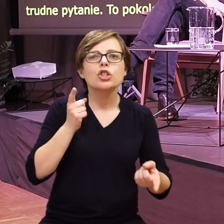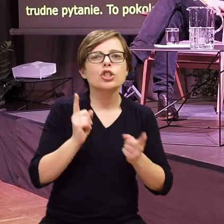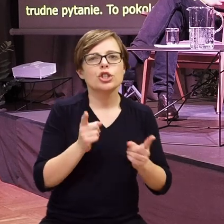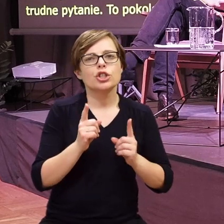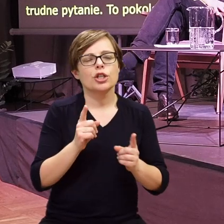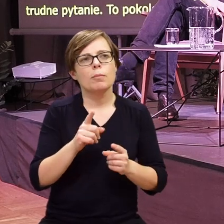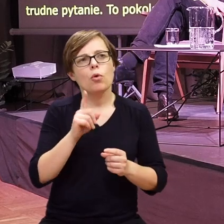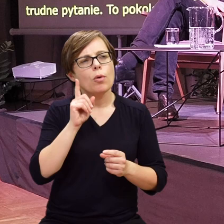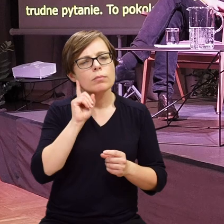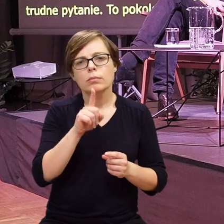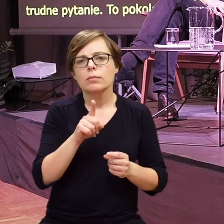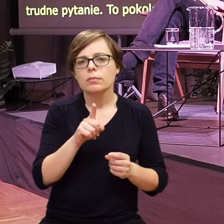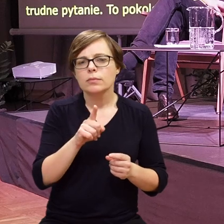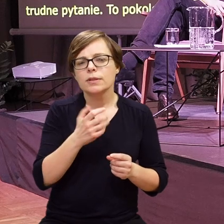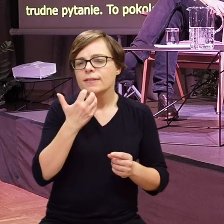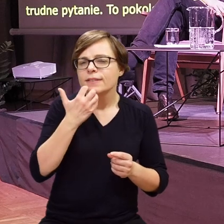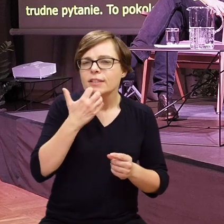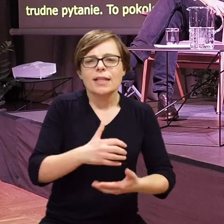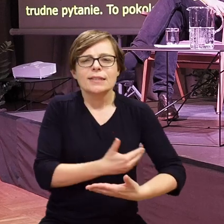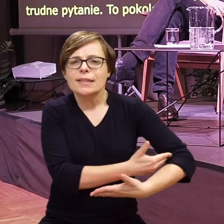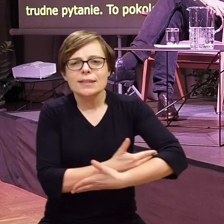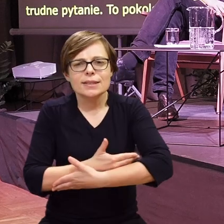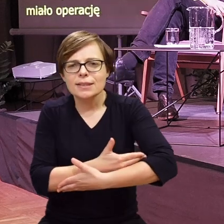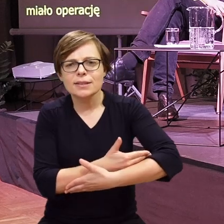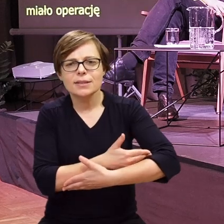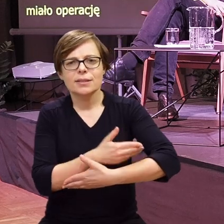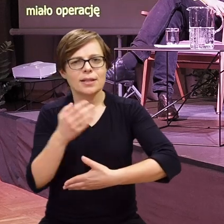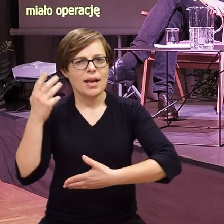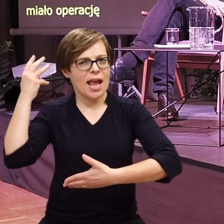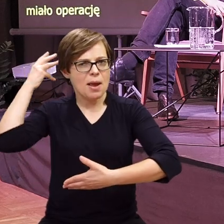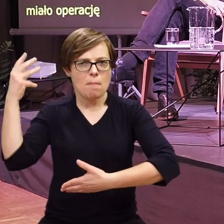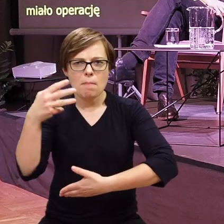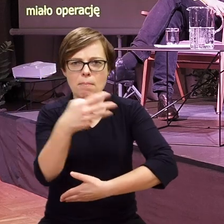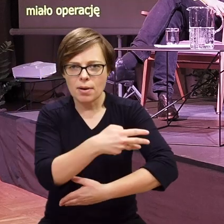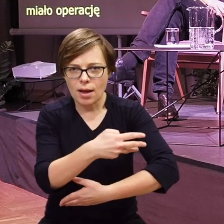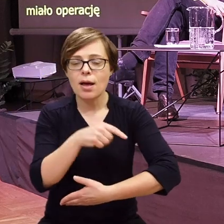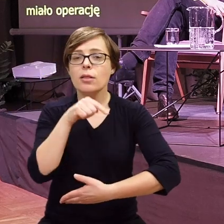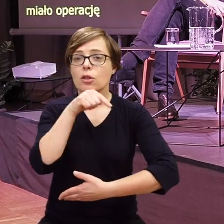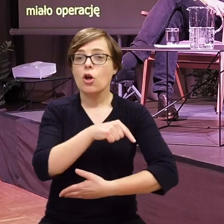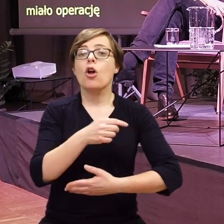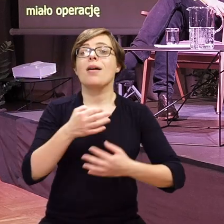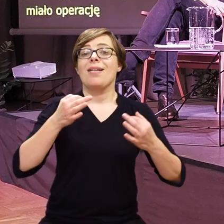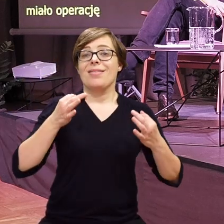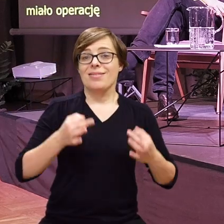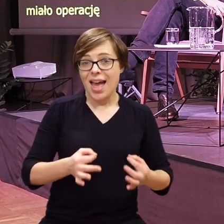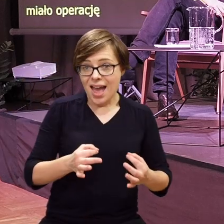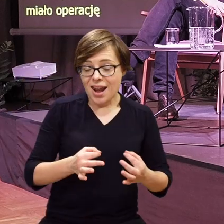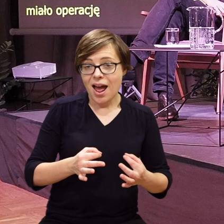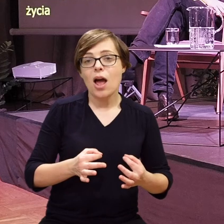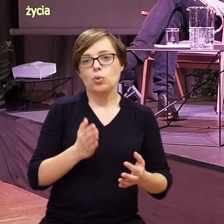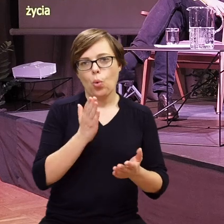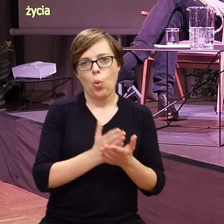najszybciej, się da, Czyli we wczesnym dzieciństwie to jest pokolenie, które dzisiaj zaczyna, wchodzi w